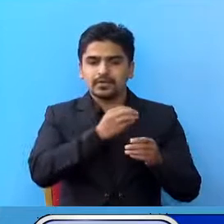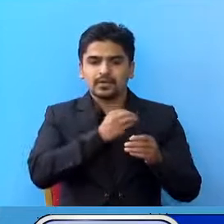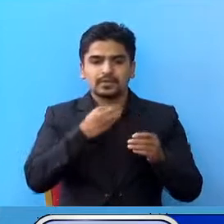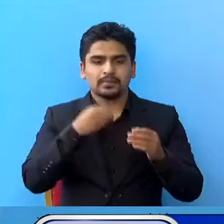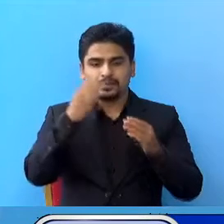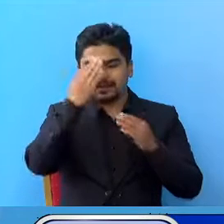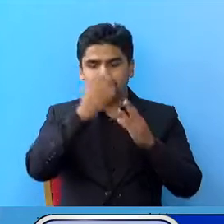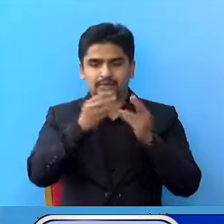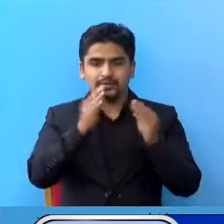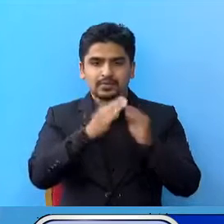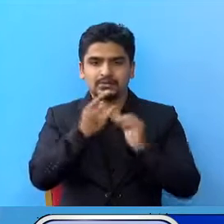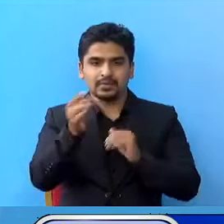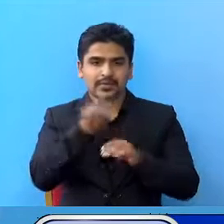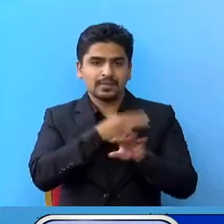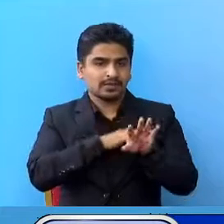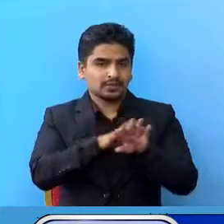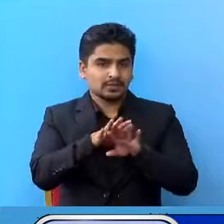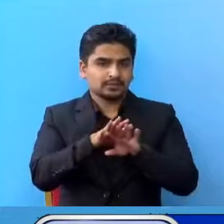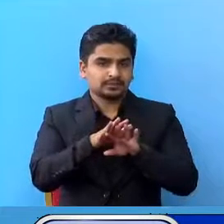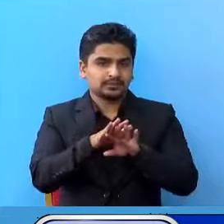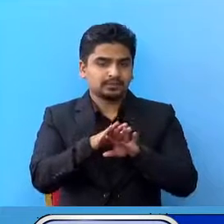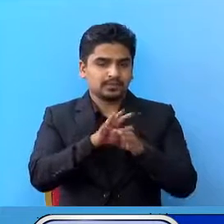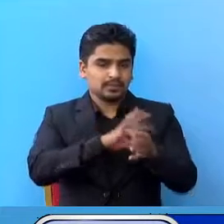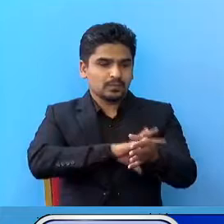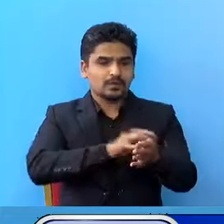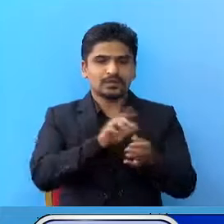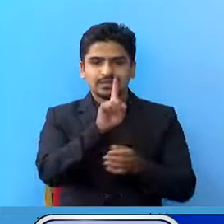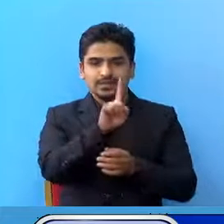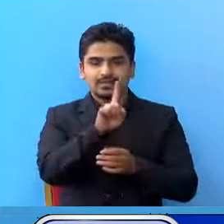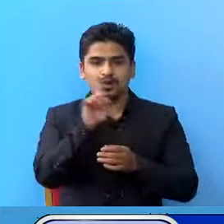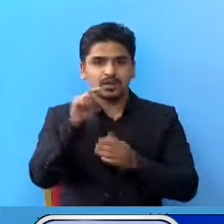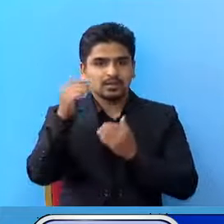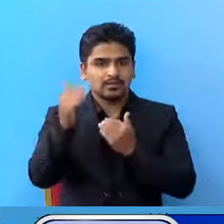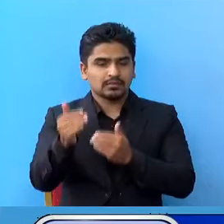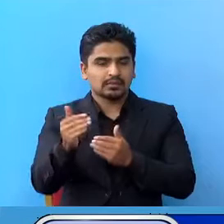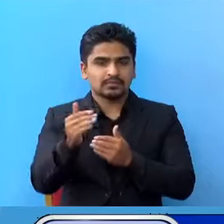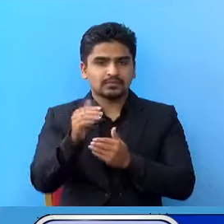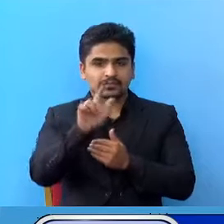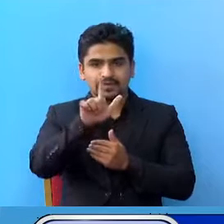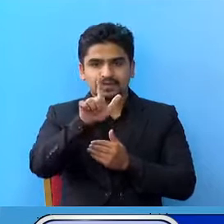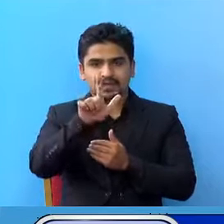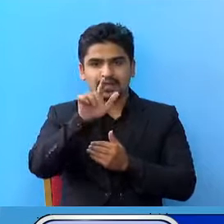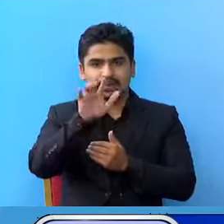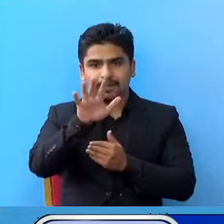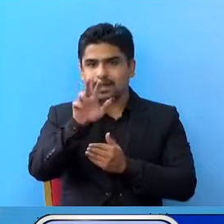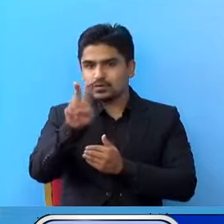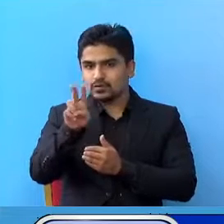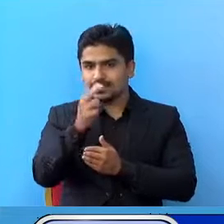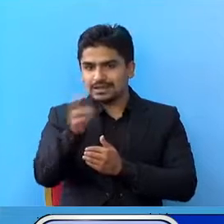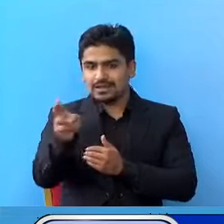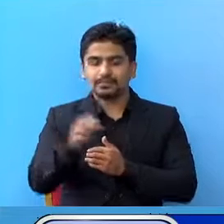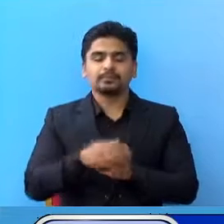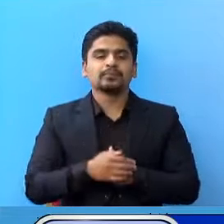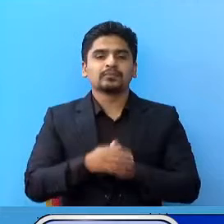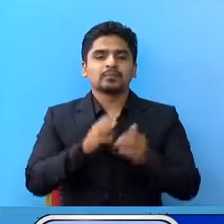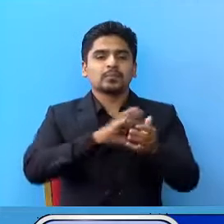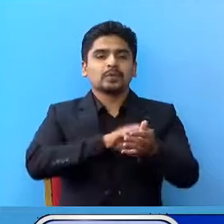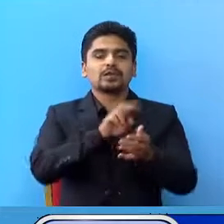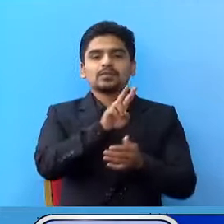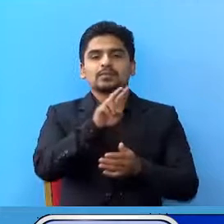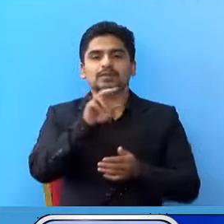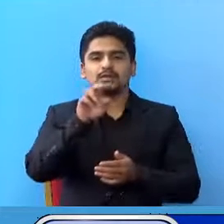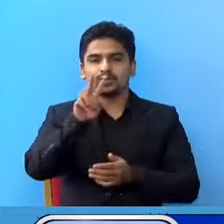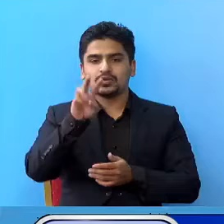अन्हों अरुको संख्या इस प्रदेश एक मां हाल्सम मां 7 से 29 जना प्रदेश दुई मां